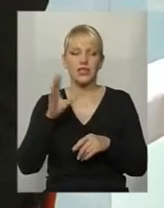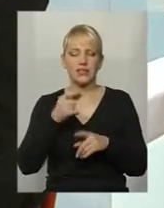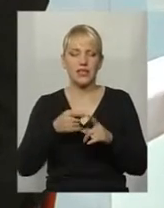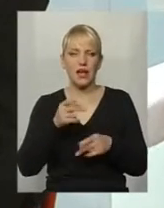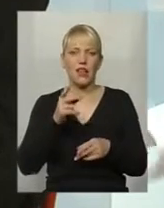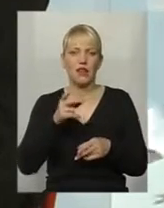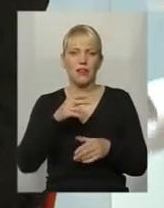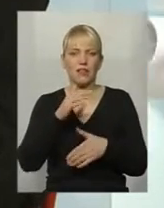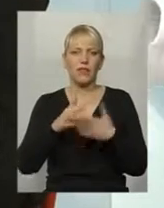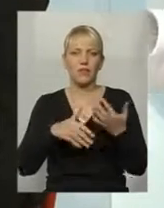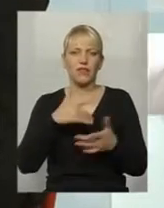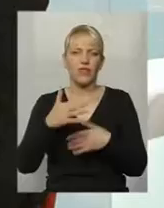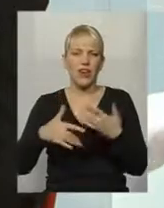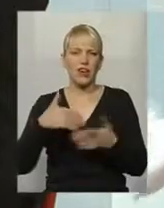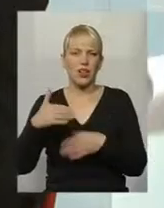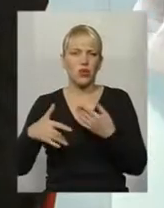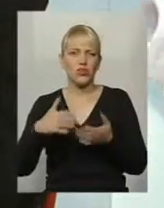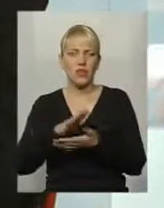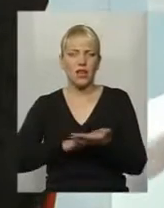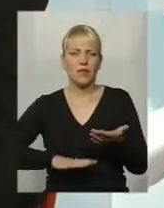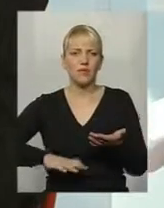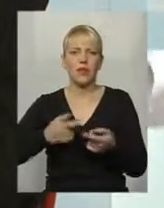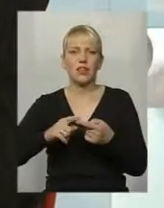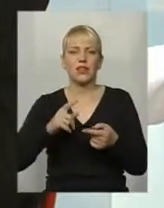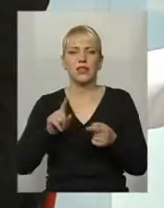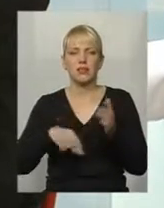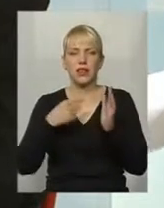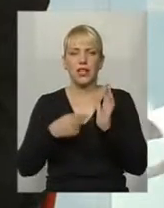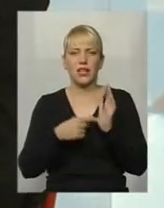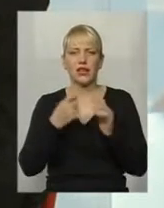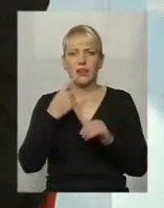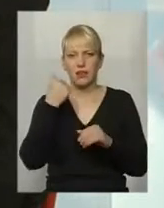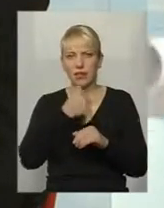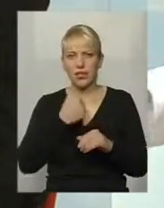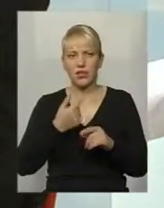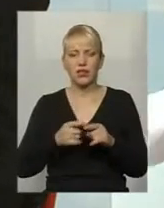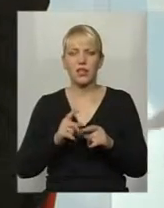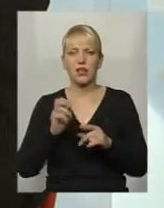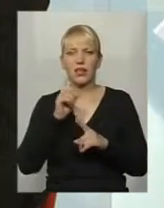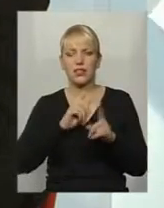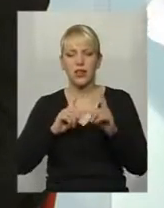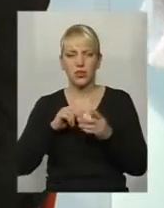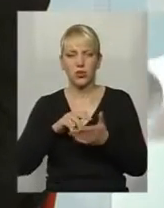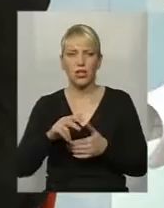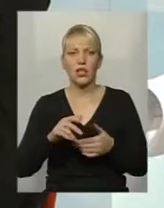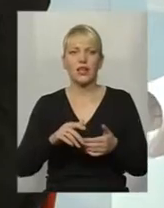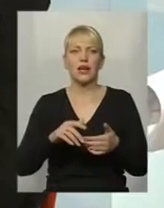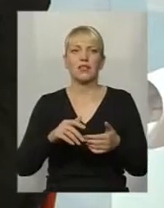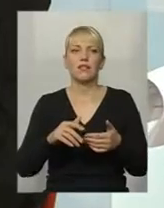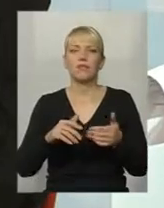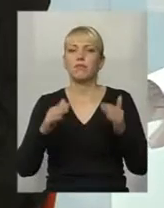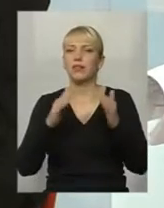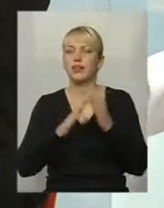рік це питання, і ходили ми на комісії, на сесії. В кінці кінців приміщення немає, і центру немає.